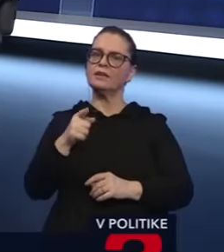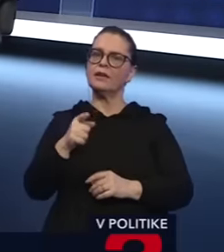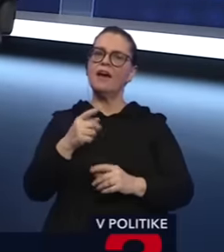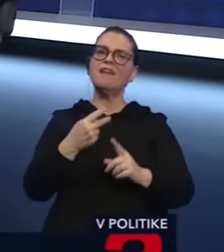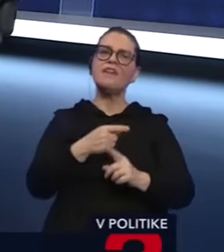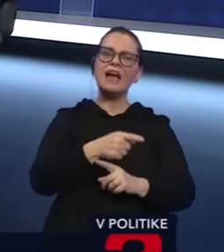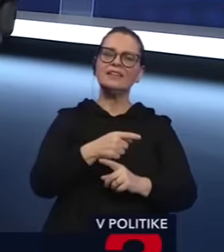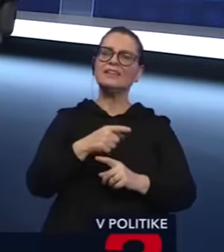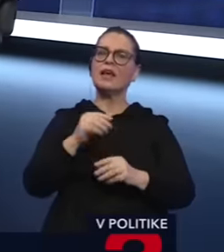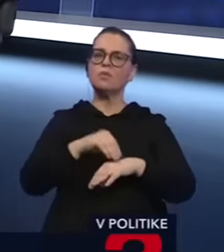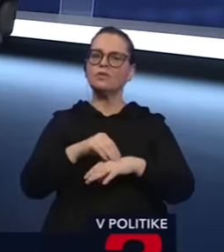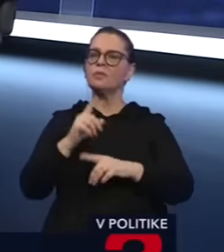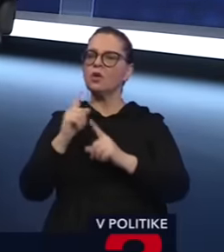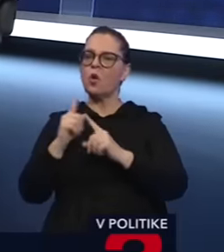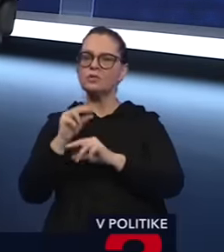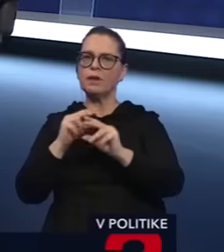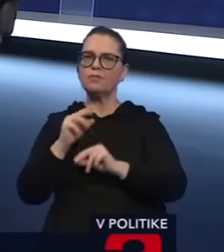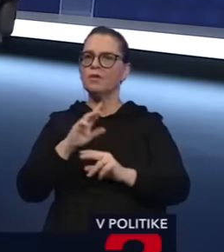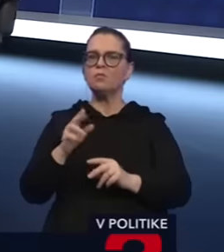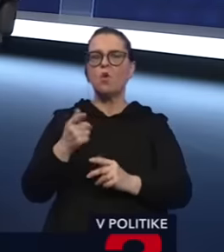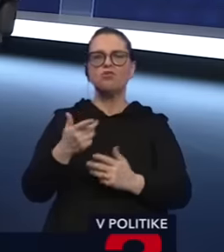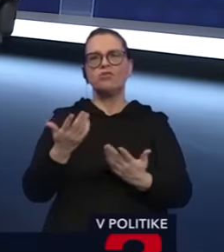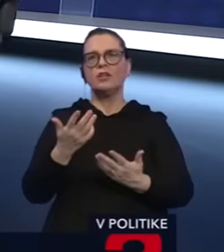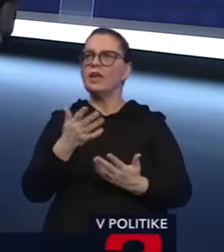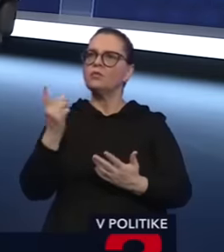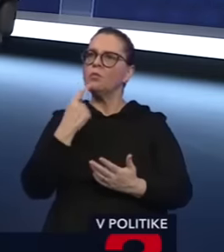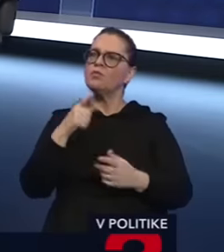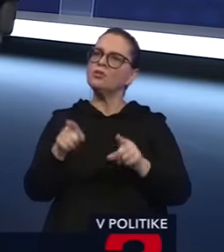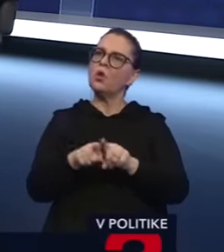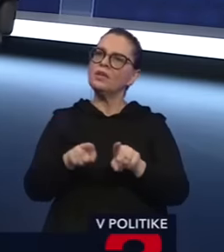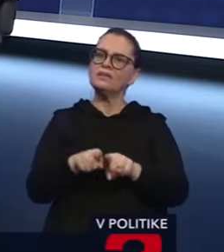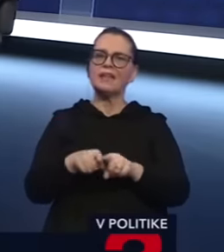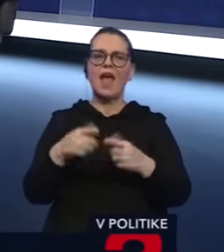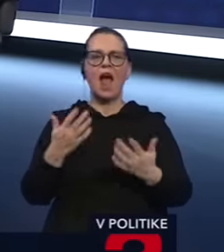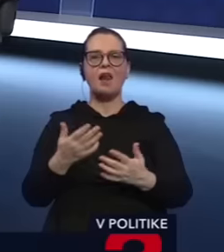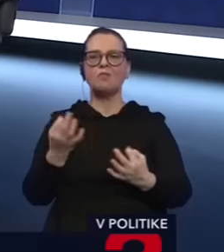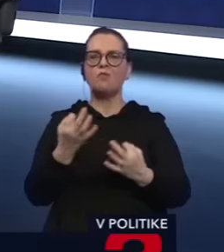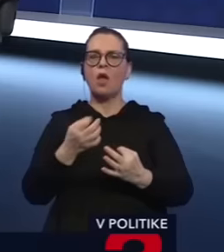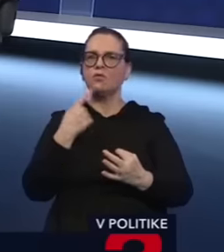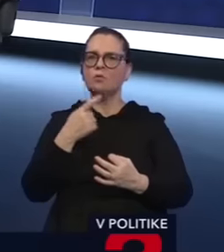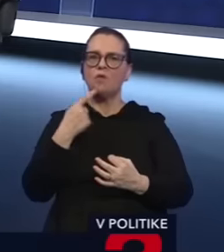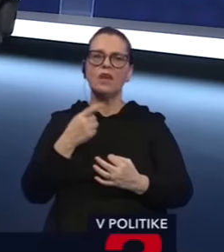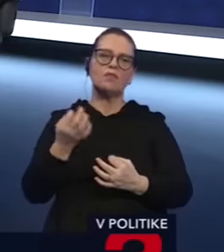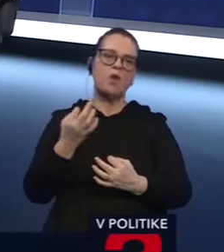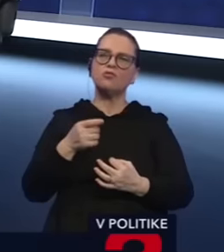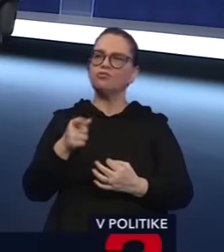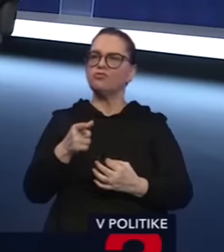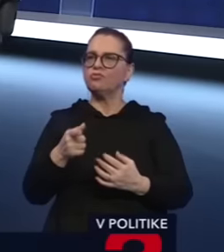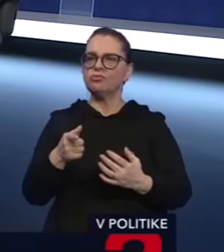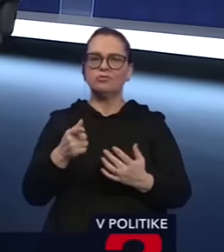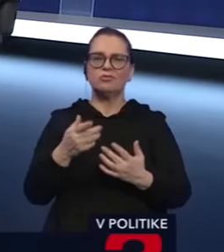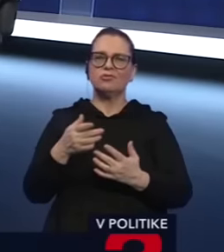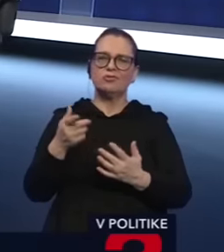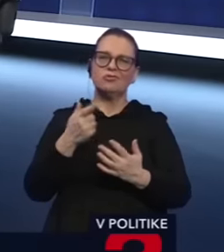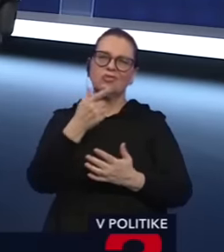tej rozprave, že možno sa nepáči pánovi ministrovi, že niekto povie to isté, alebo niekto povie niečo, čo mu nie je jednoducho